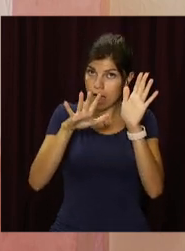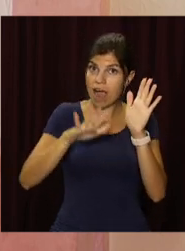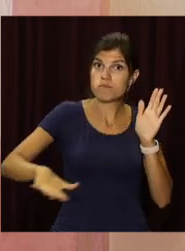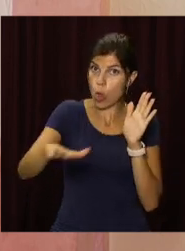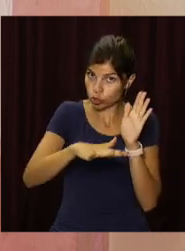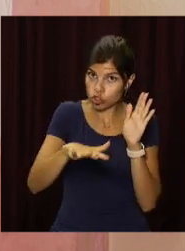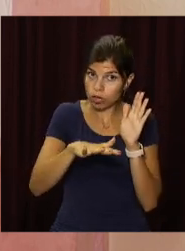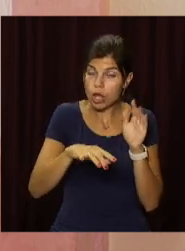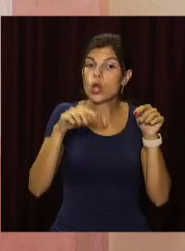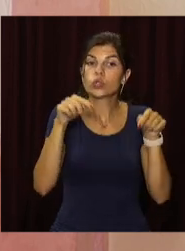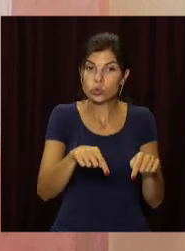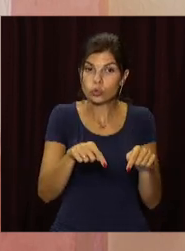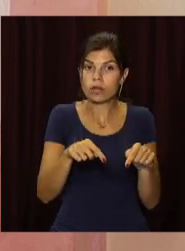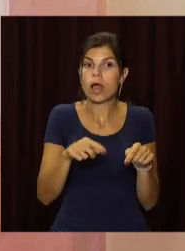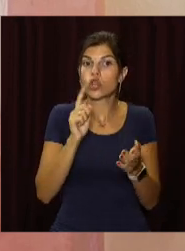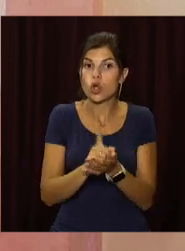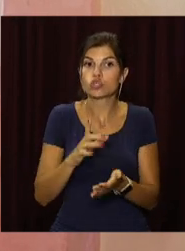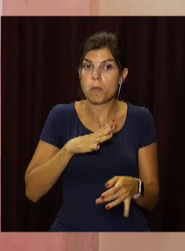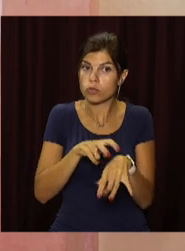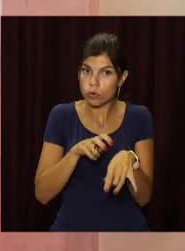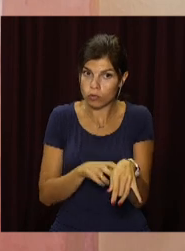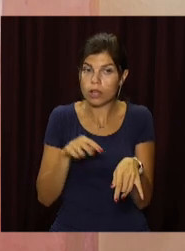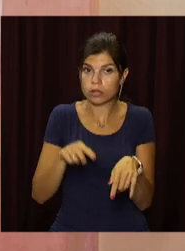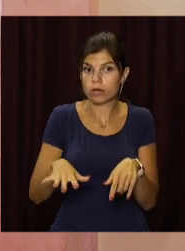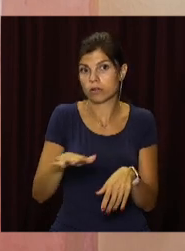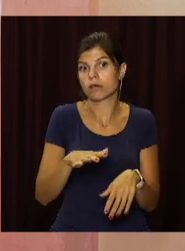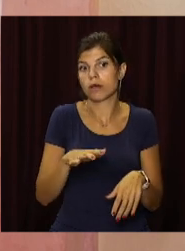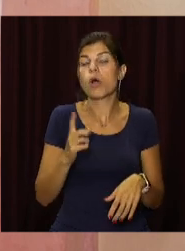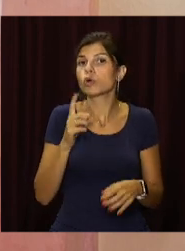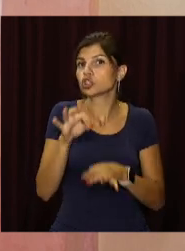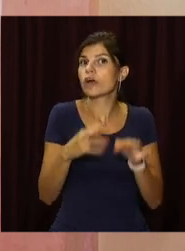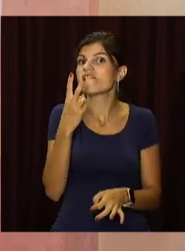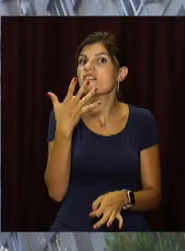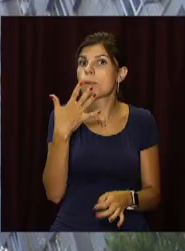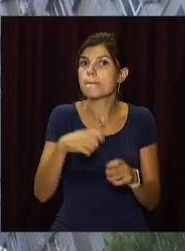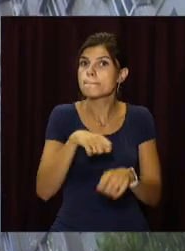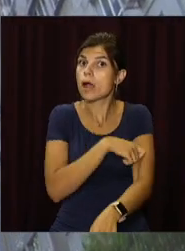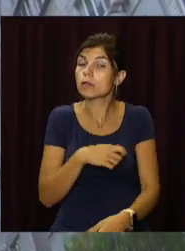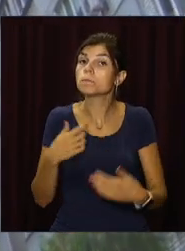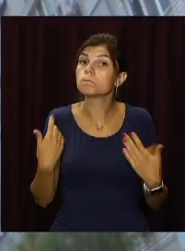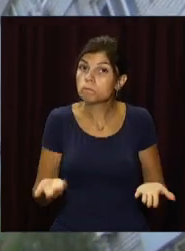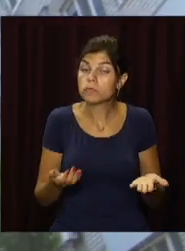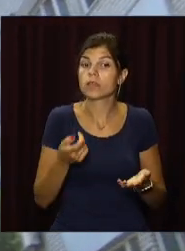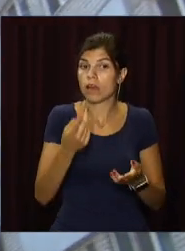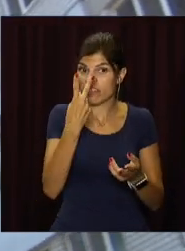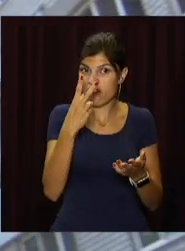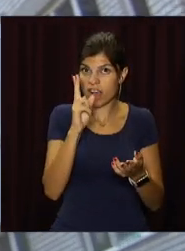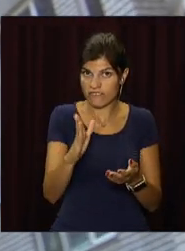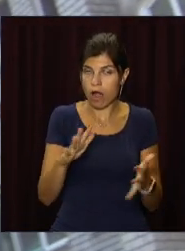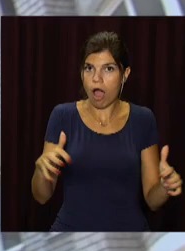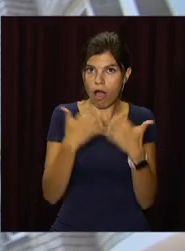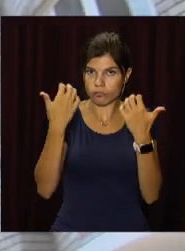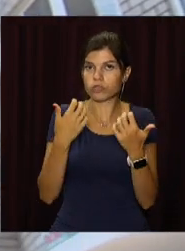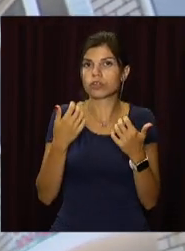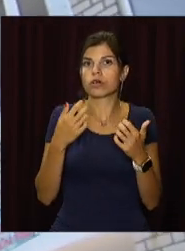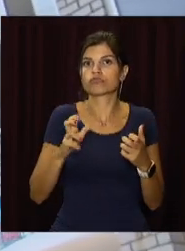І тут має бути податок на рухомість, тому що зайвих 25 метрів. Обидві квартири автоматично потрапляють до